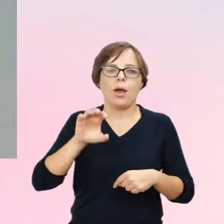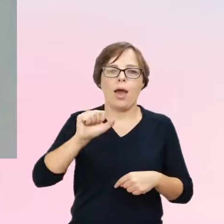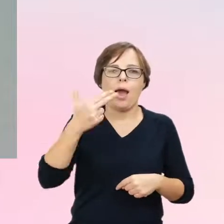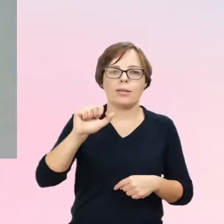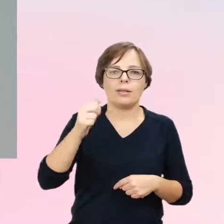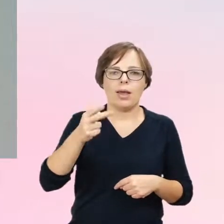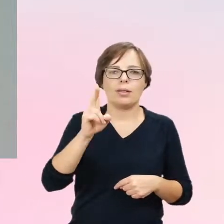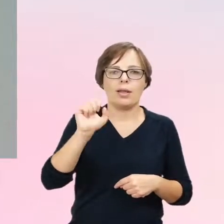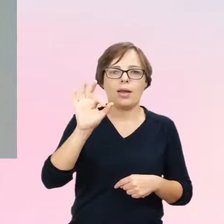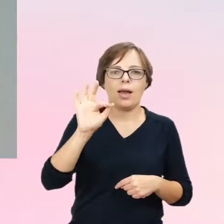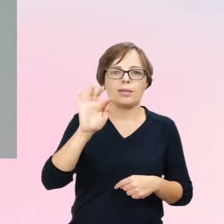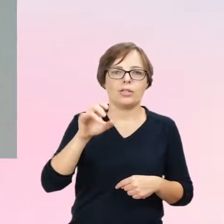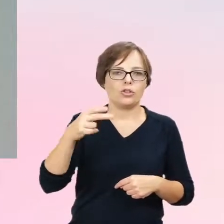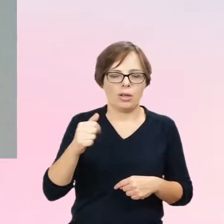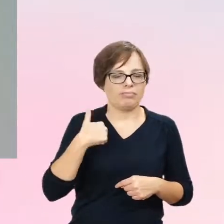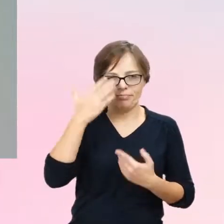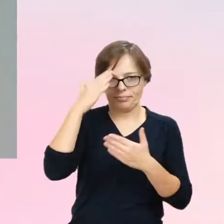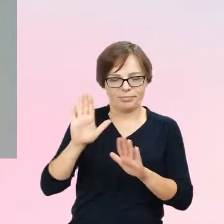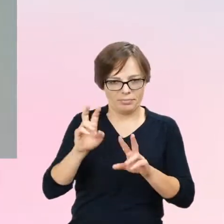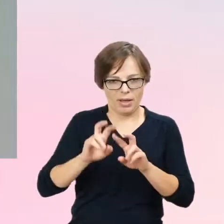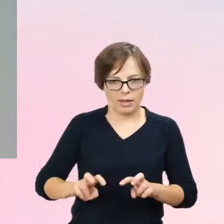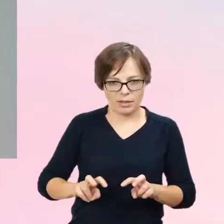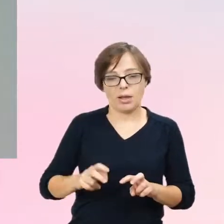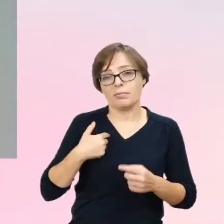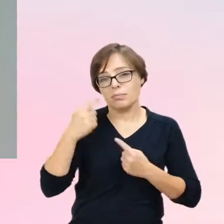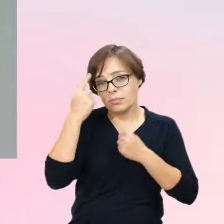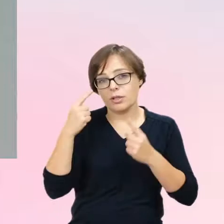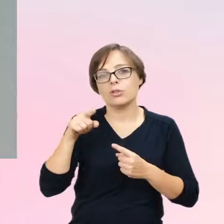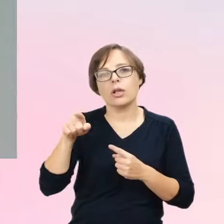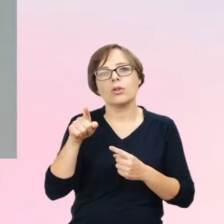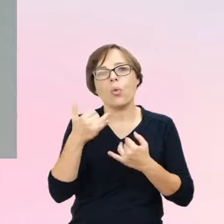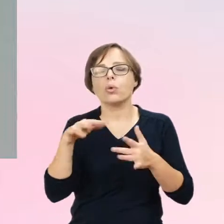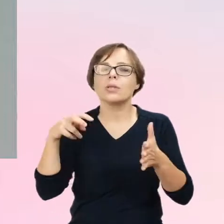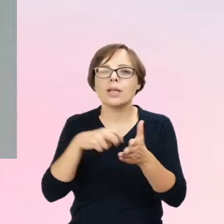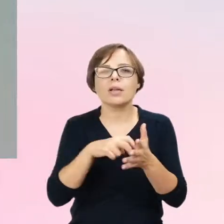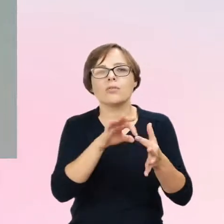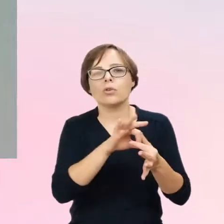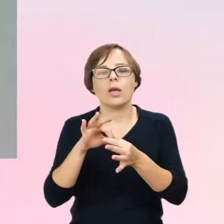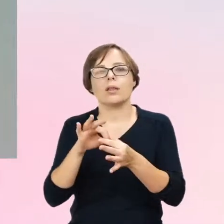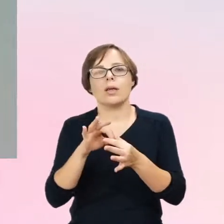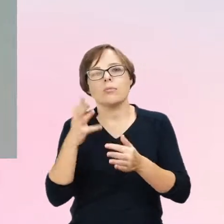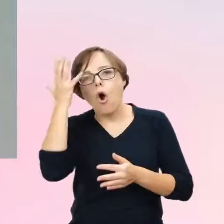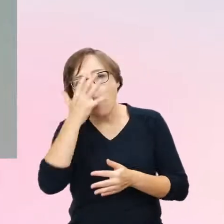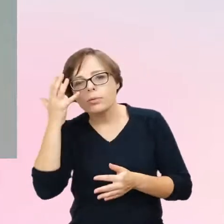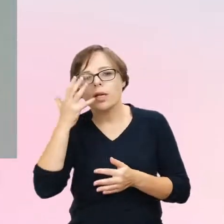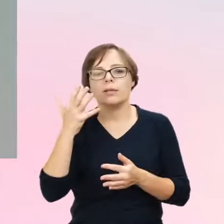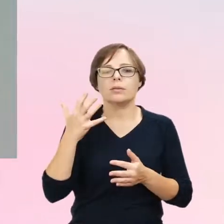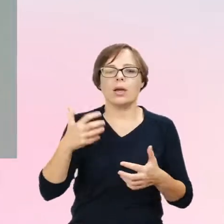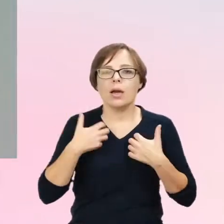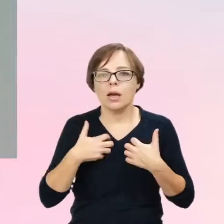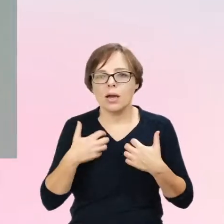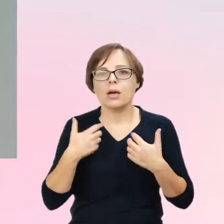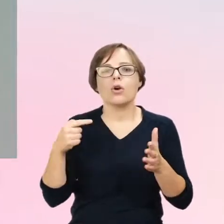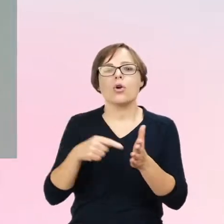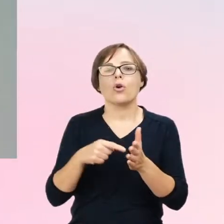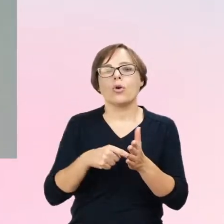Wydaje mi się, że te cechy obsesyjno-kompulsyjne one są bardzo